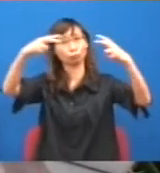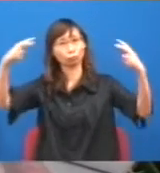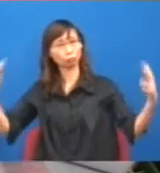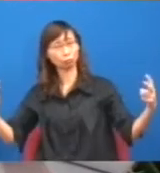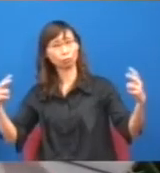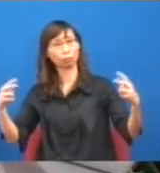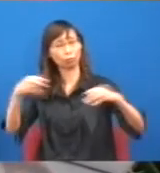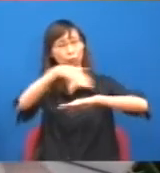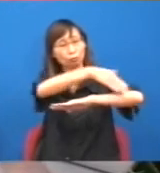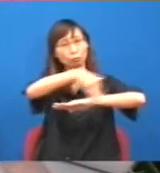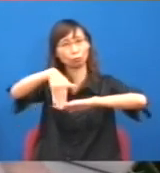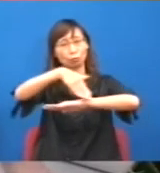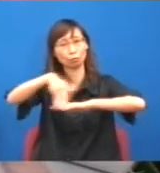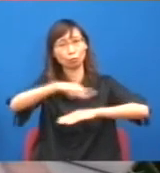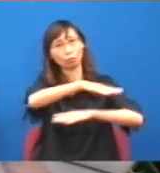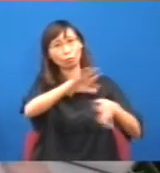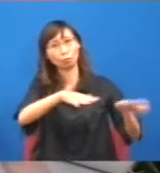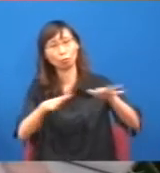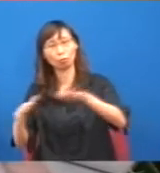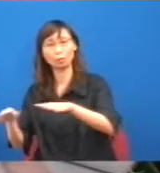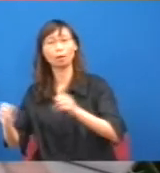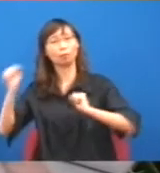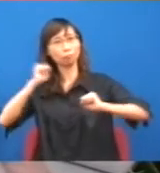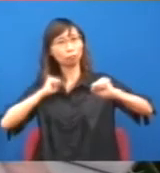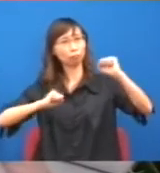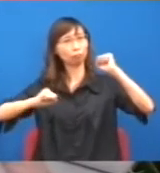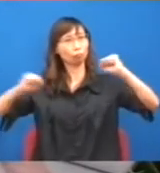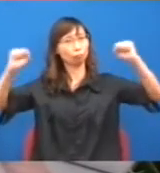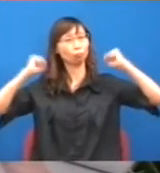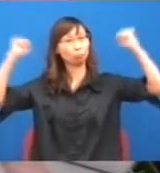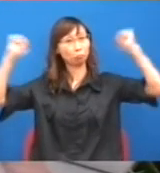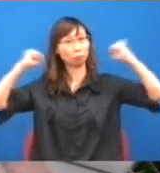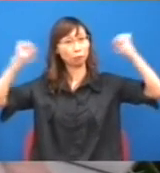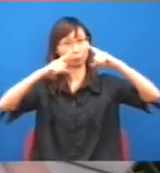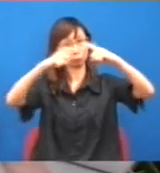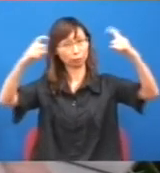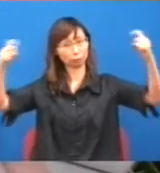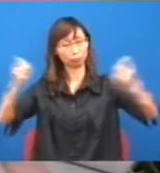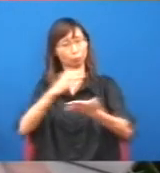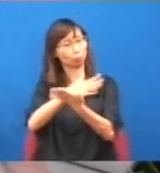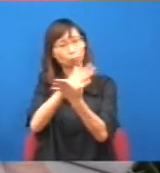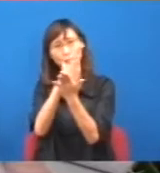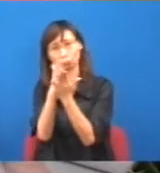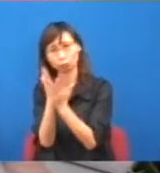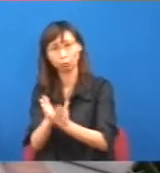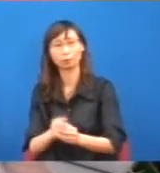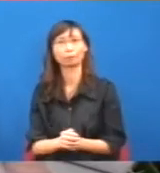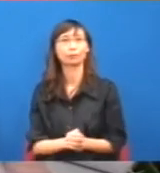又說業機會,又說業